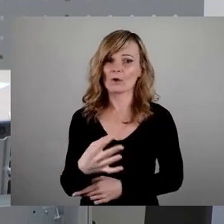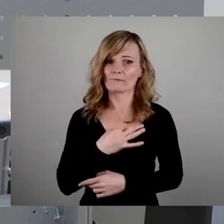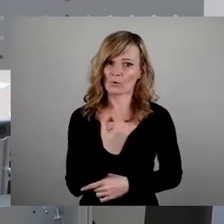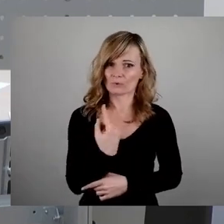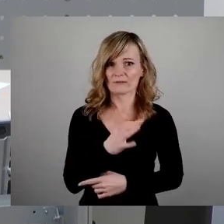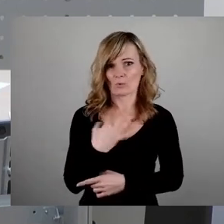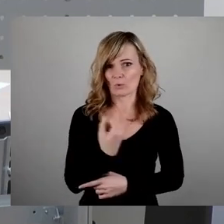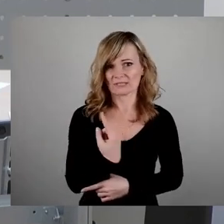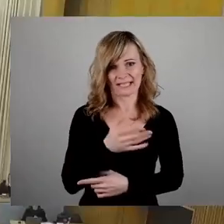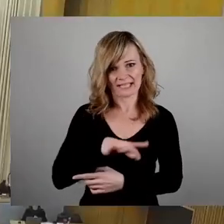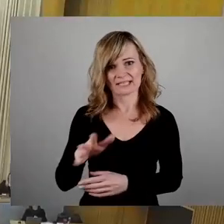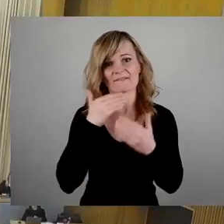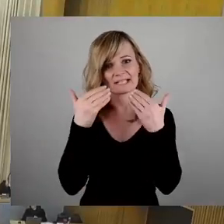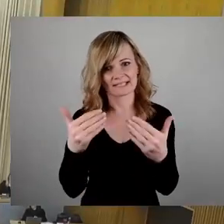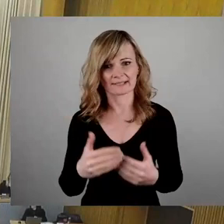unsere Kinder. Vielen Dank.